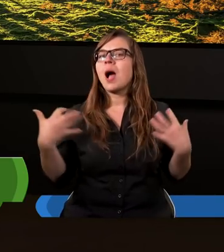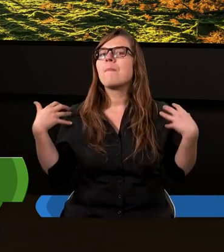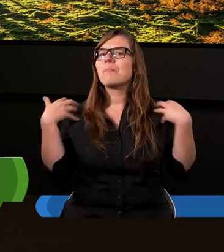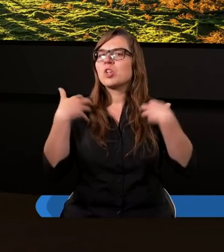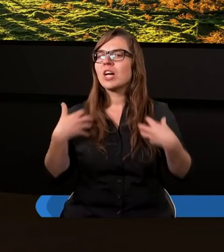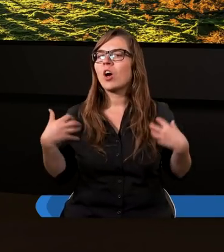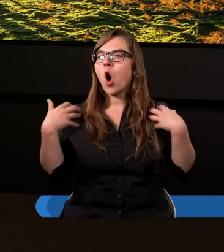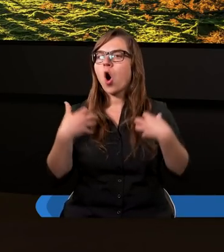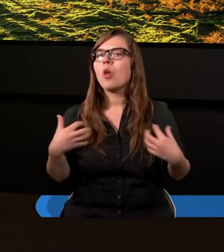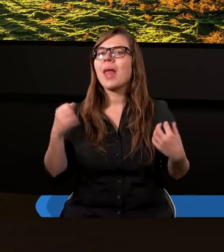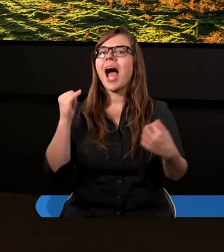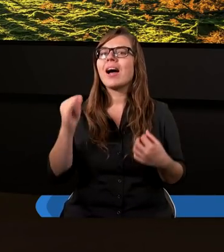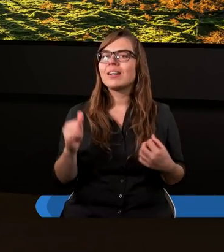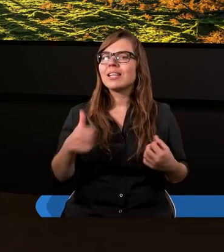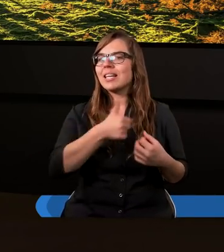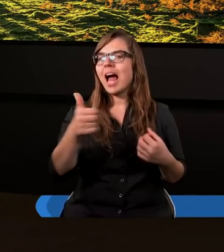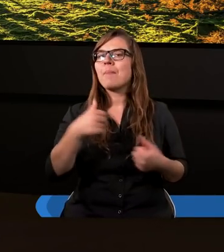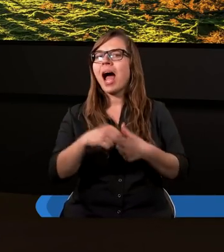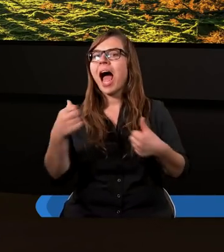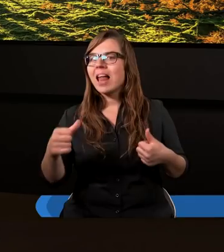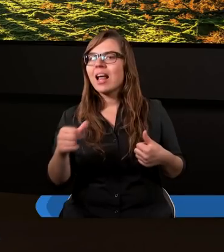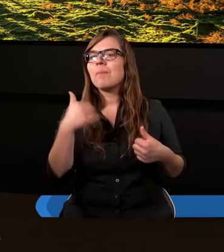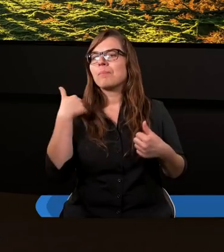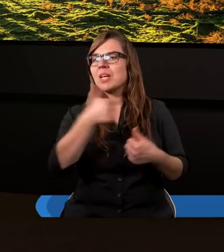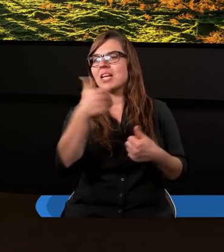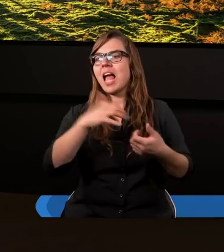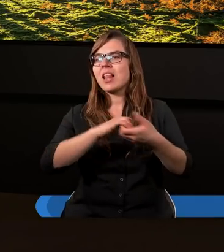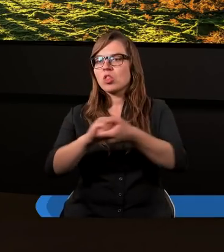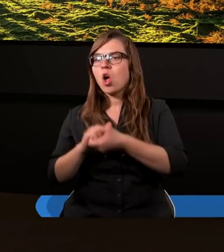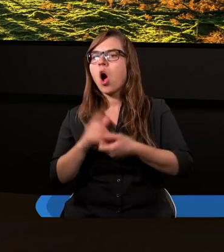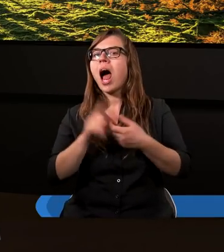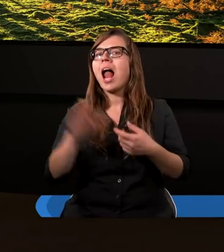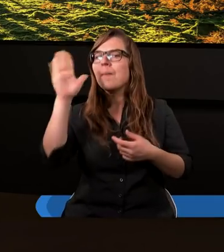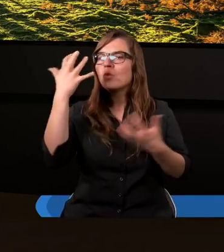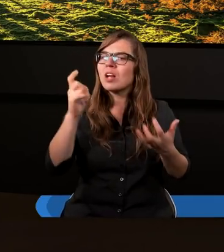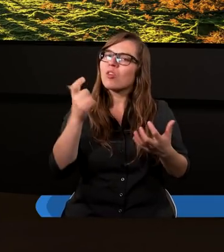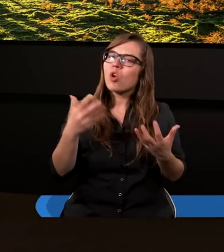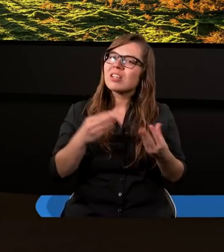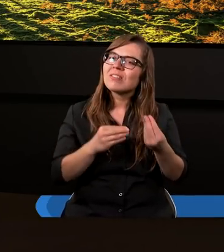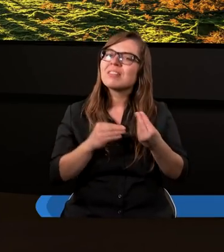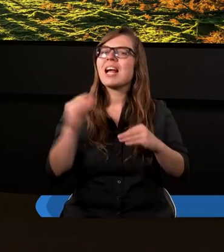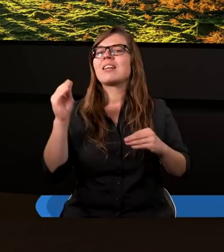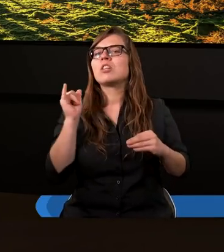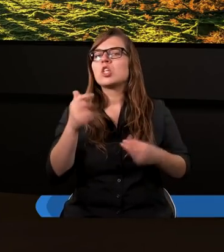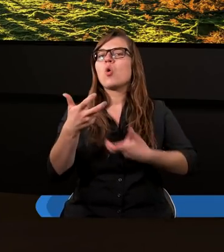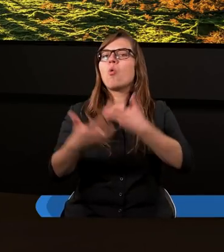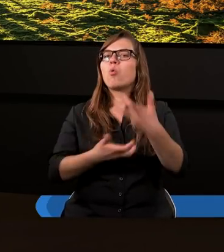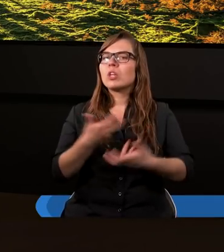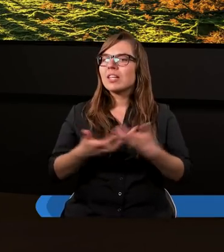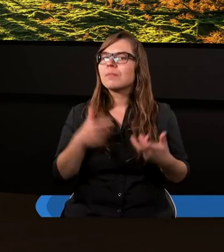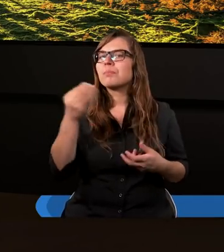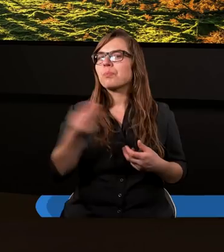i sam Adam żyli w jedności, ale Bóg chciał coś więcej i uczynił